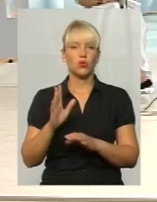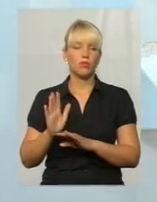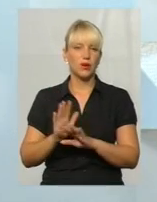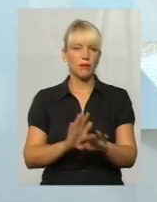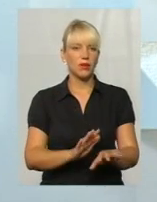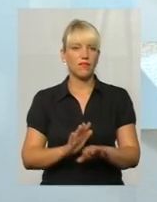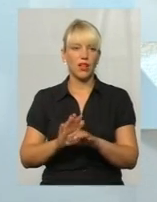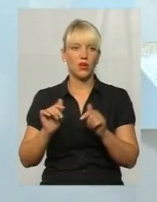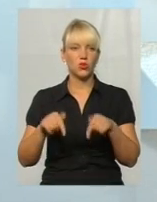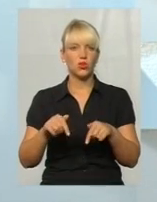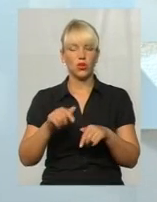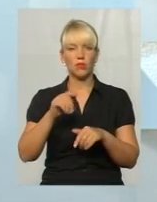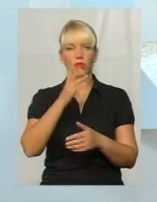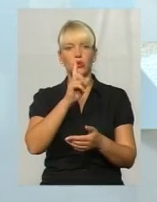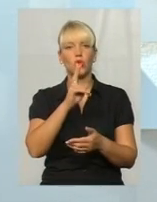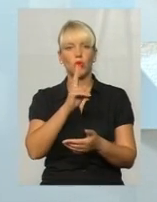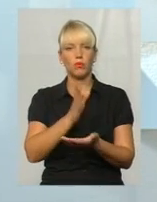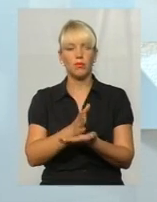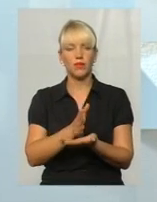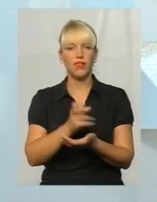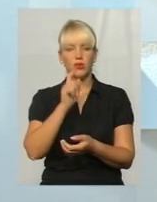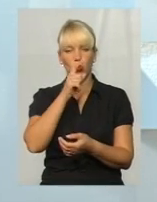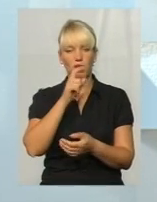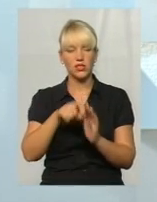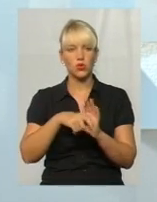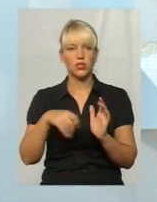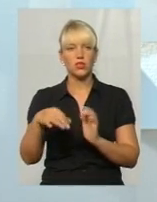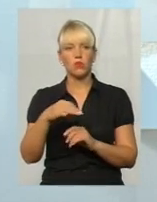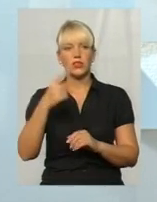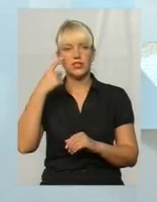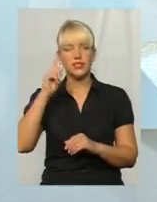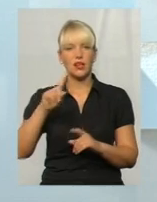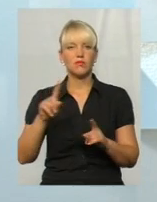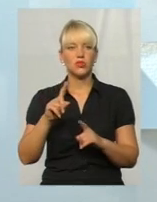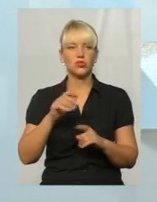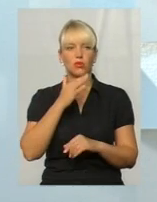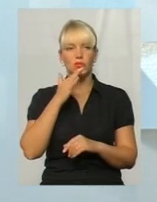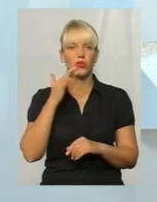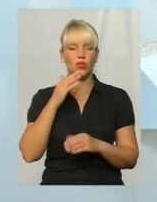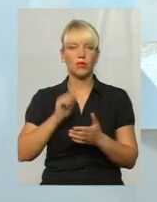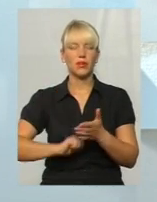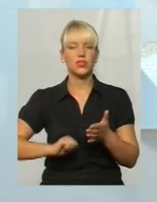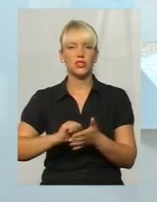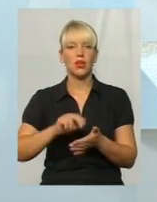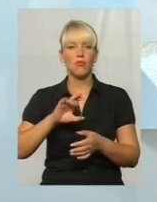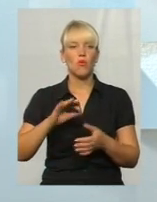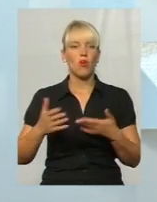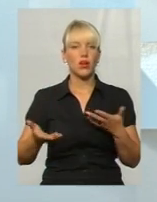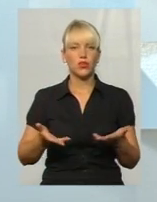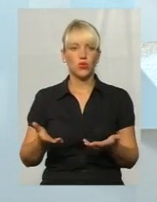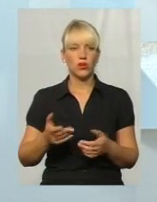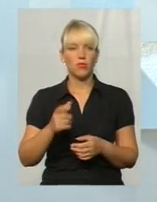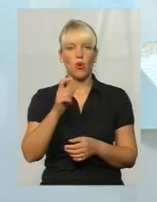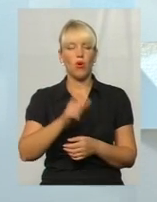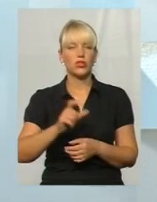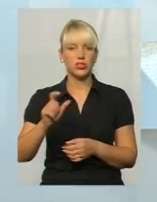зараз в Луганській, Донецькій області. Ну і, соответственно, знаємо, що є багато причин, по яким вони